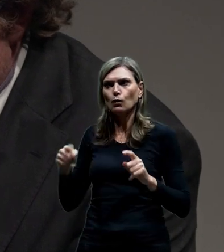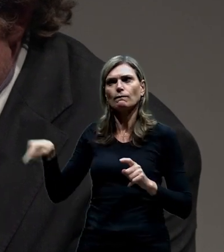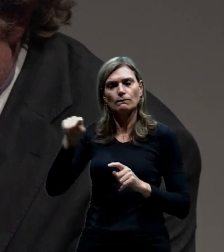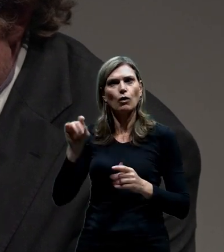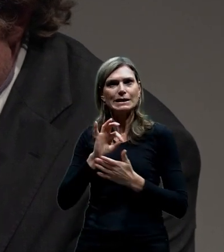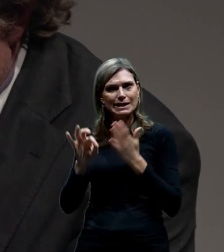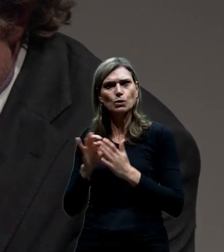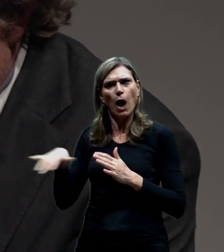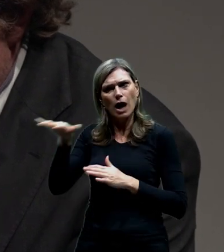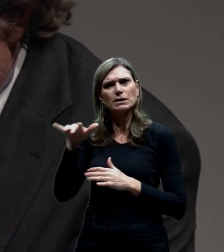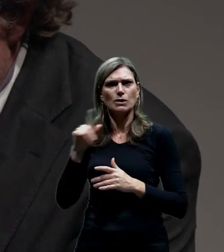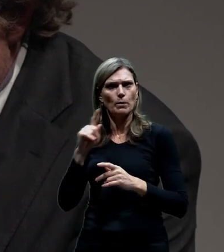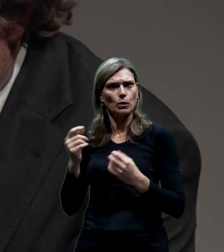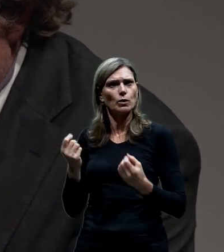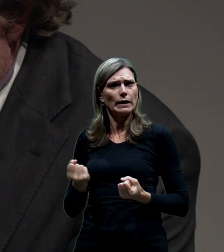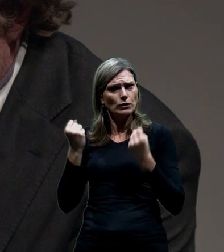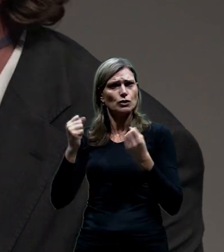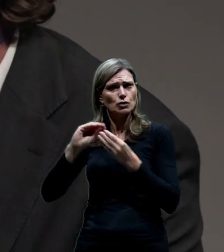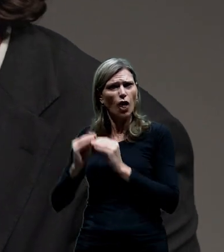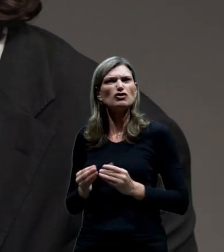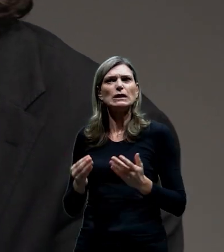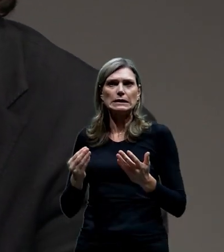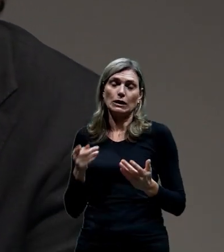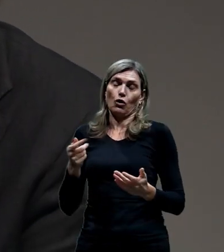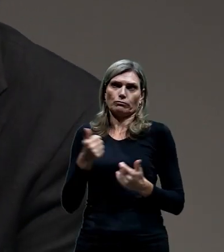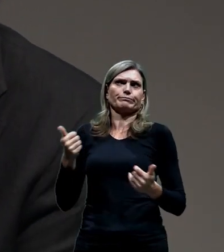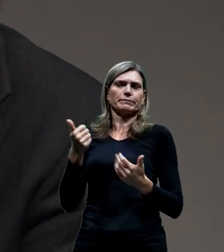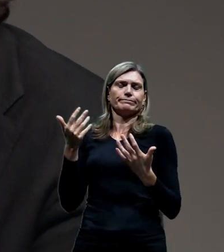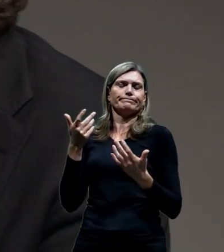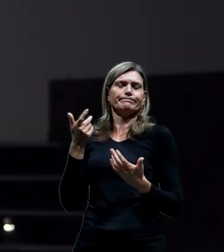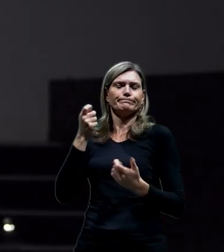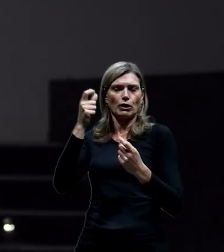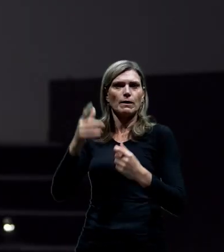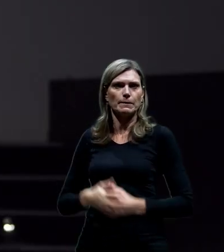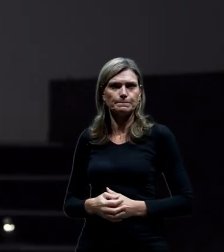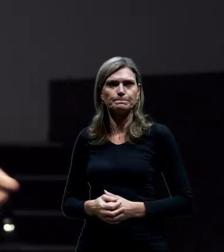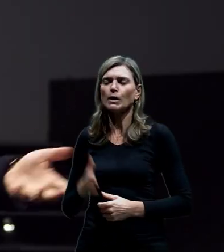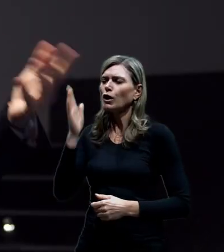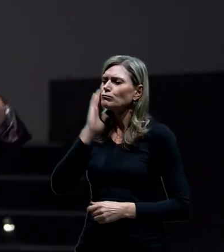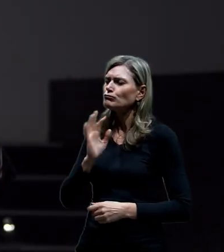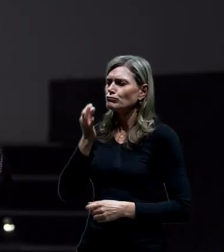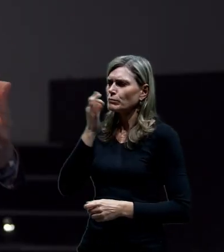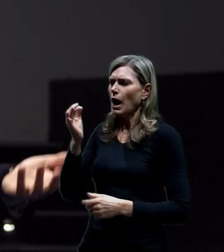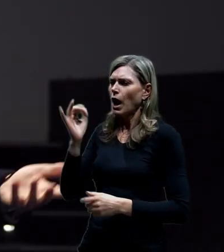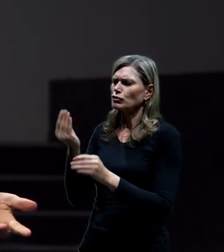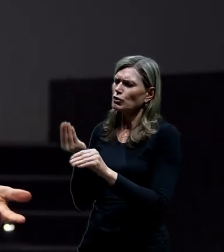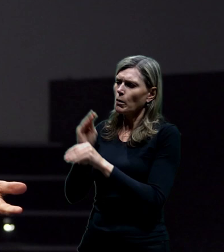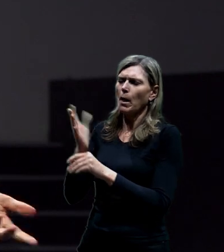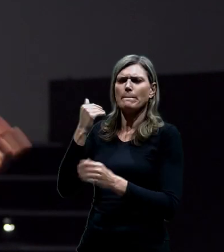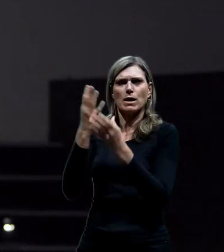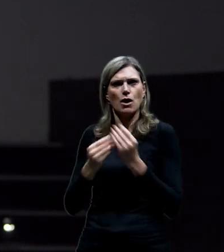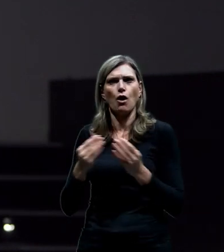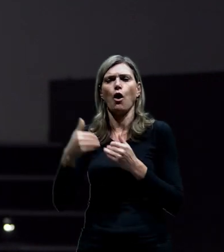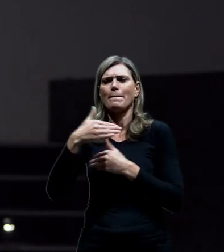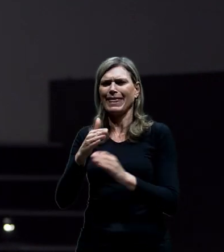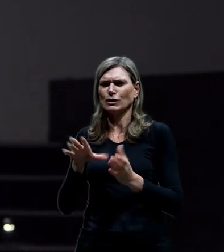stavbě. A to je asi celý. My jsme to zmiňovali už, když jsme tady řešili městský okruh a